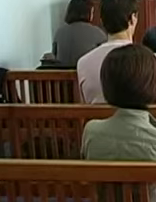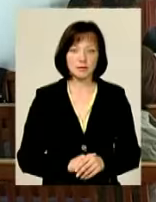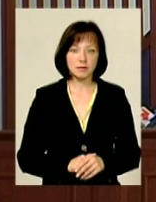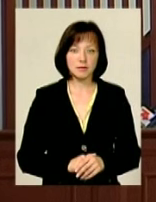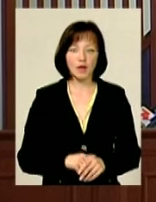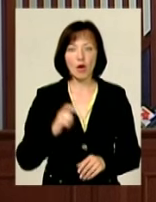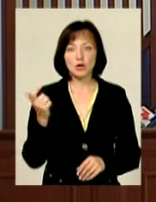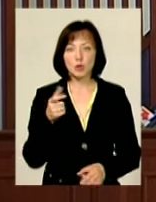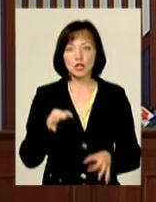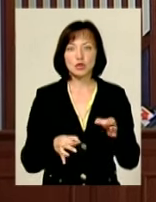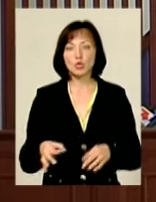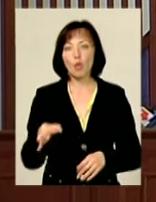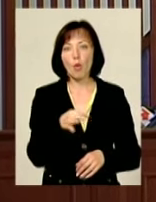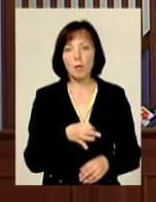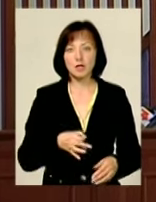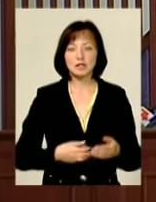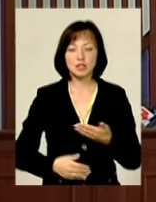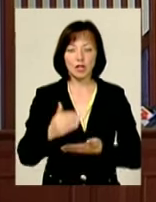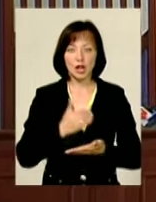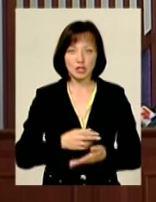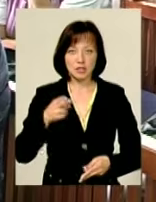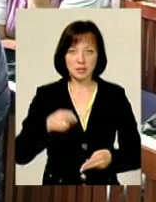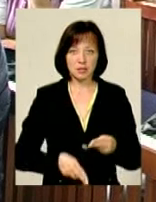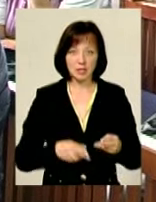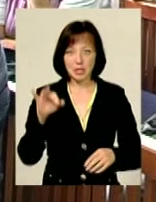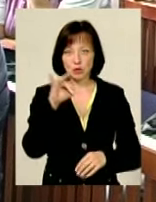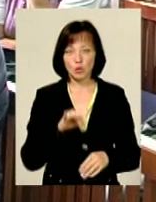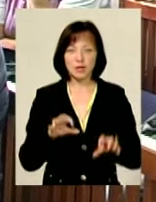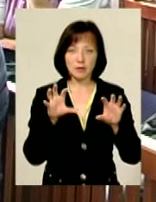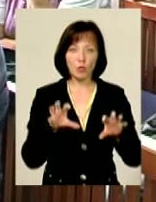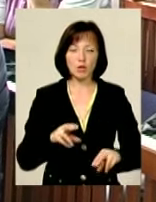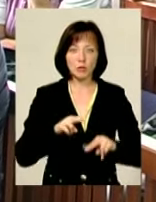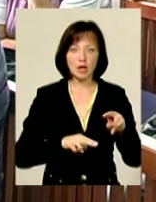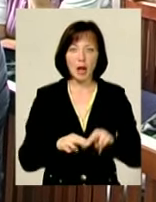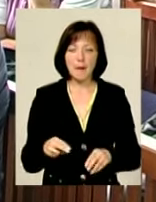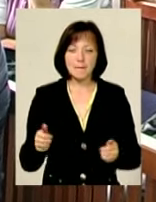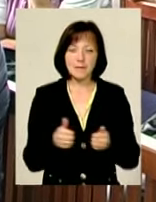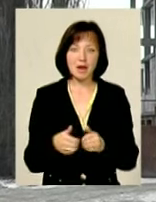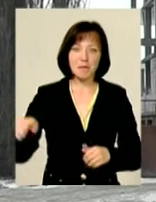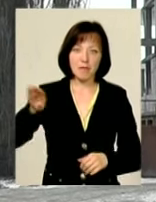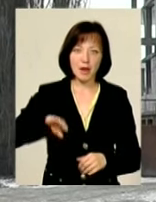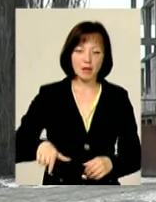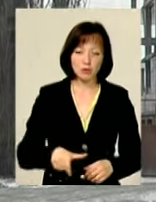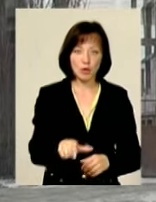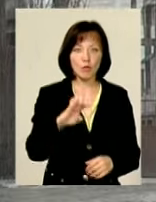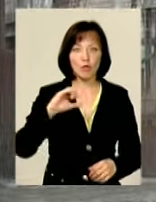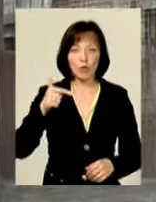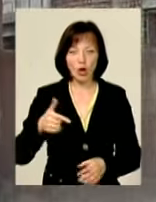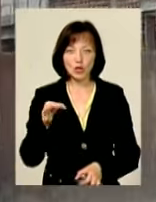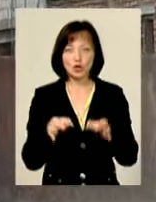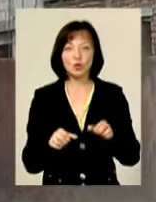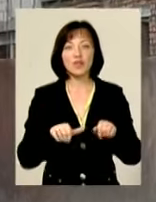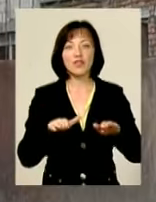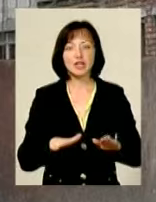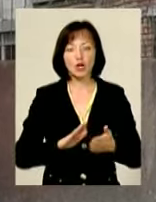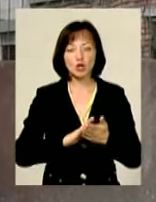Господарський суд області нарешті поставив крапку в епопеї про законність забудови прибережної зони Південного Бугу. Феміда вирішила